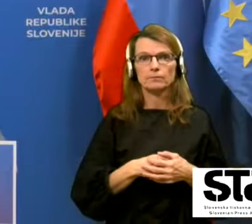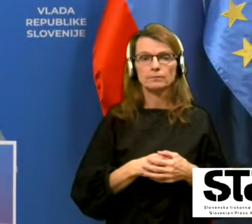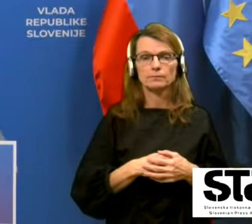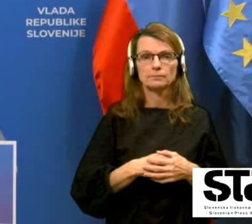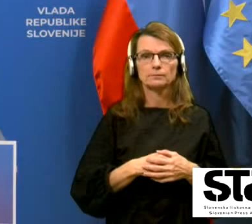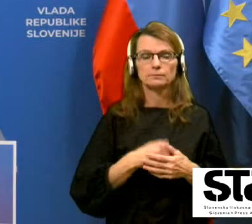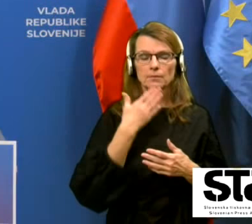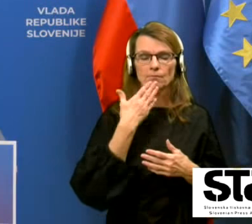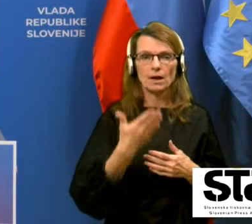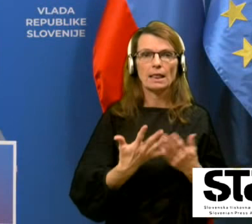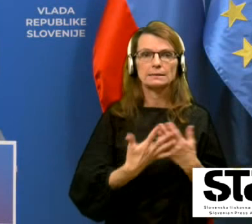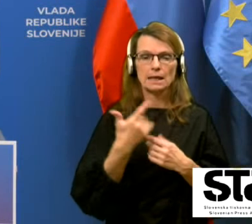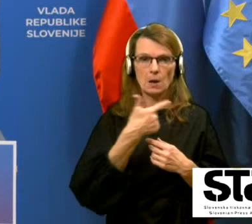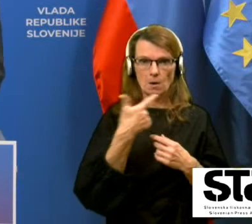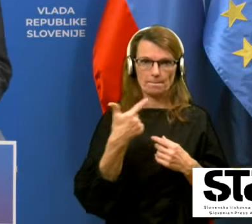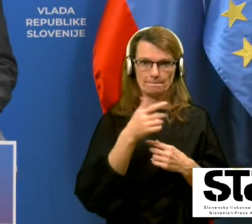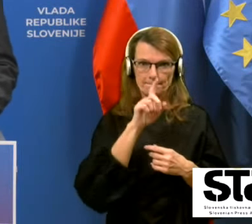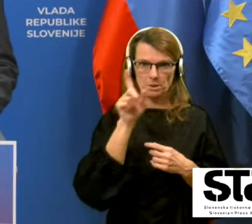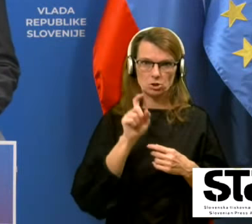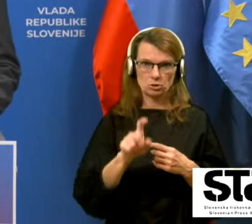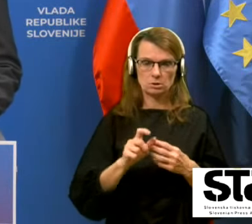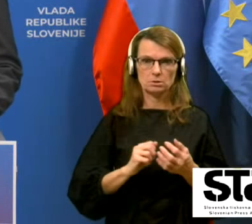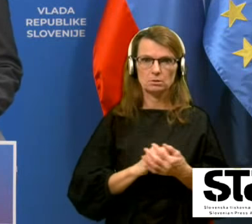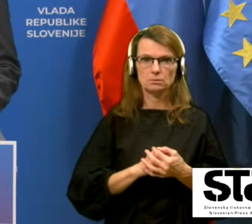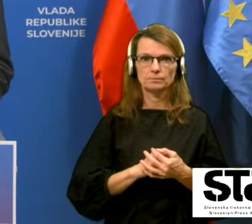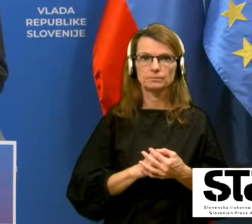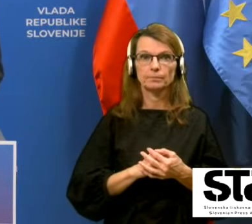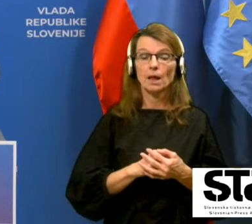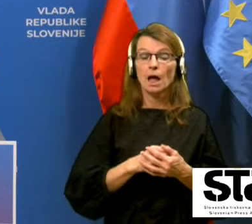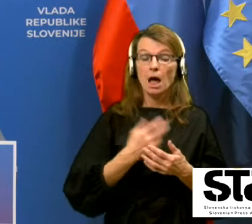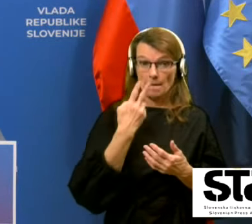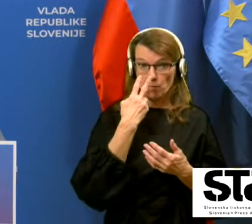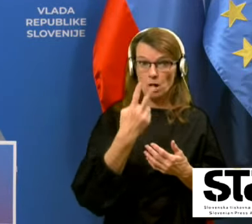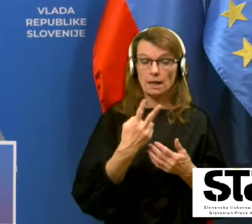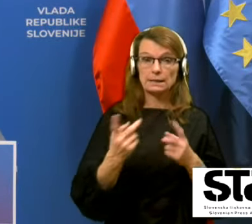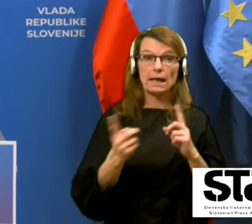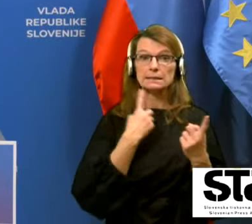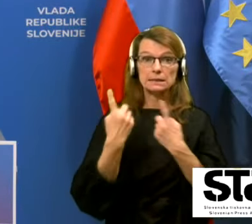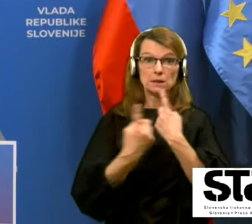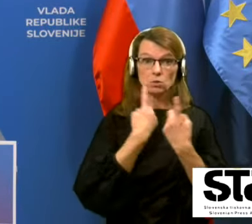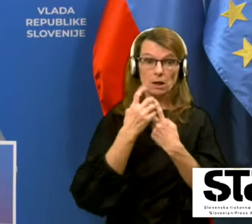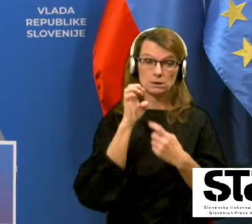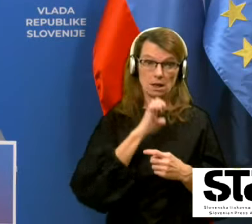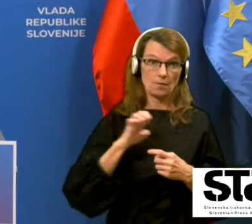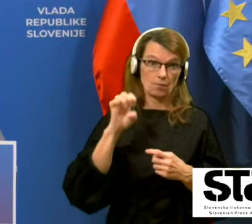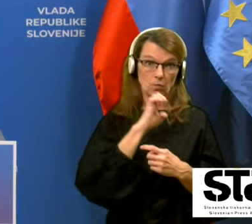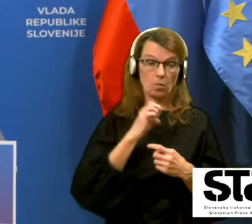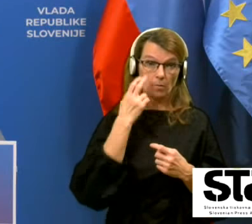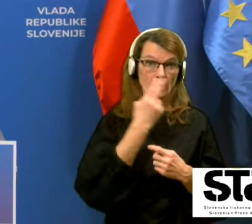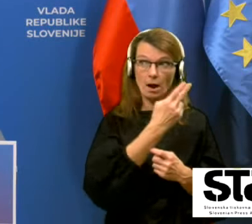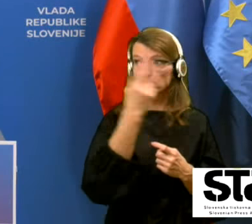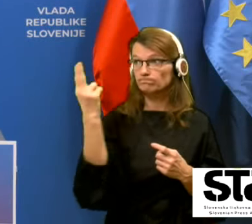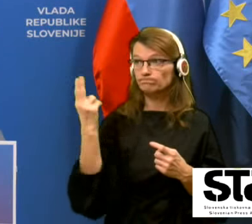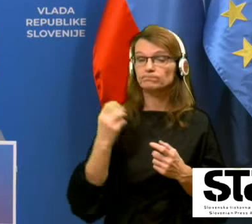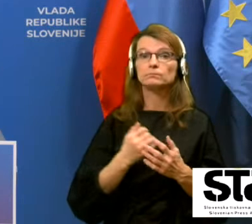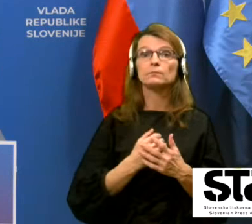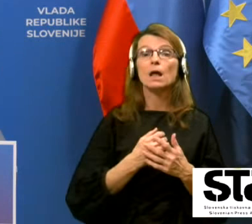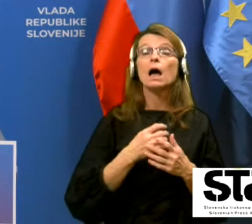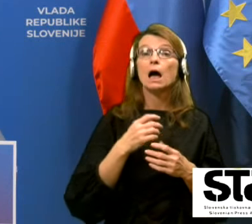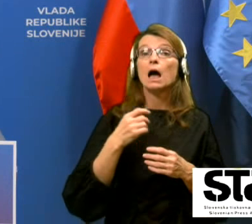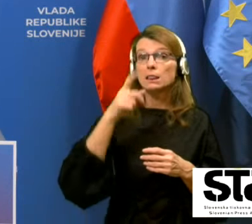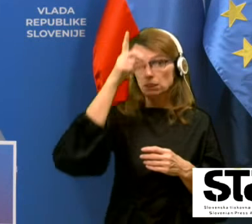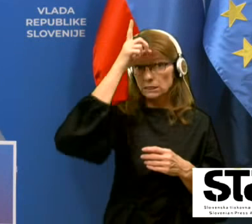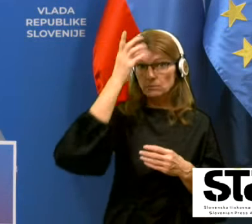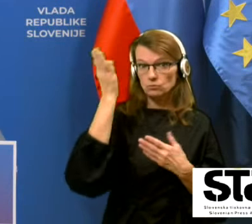Hvala lepa za obe vprašanje. Če pogledate razmerje v Evropi, pogledajte Zvezdo